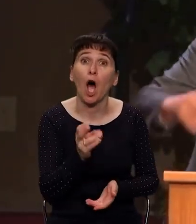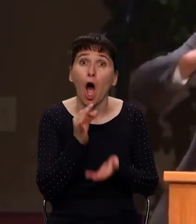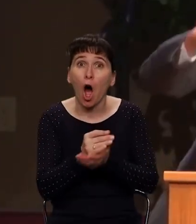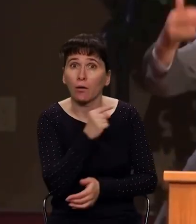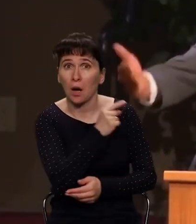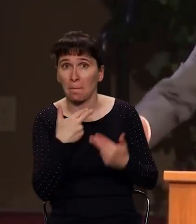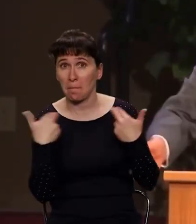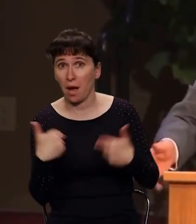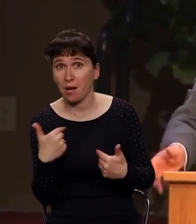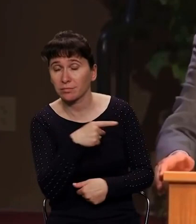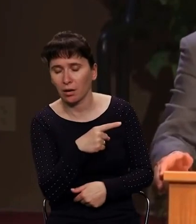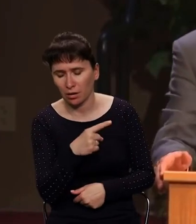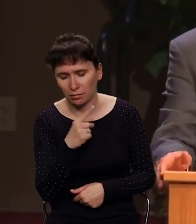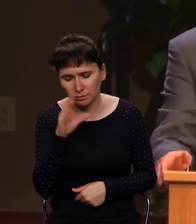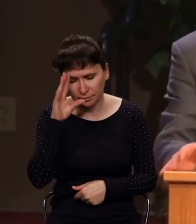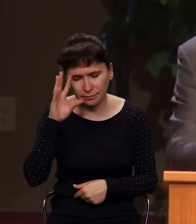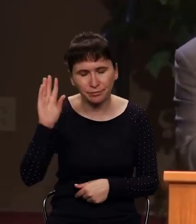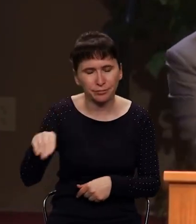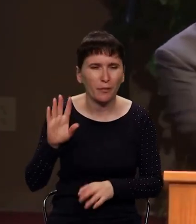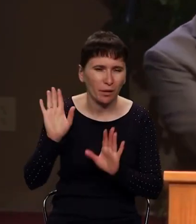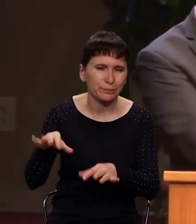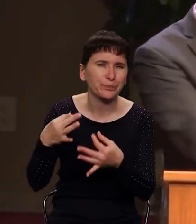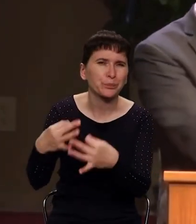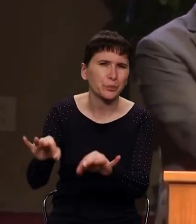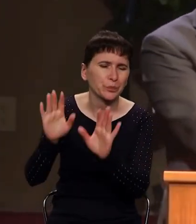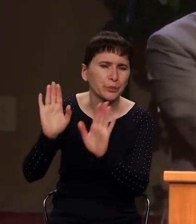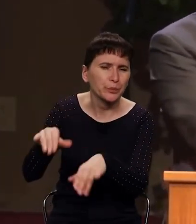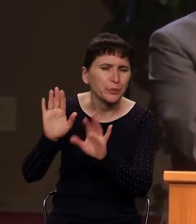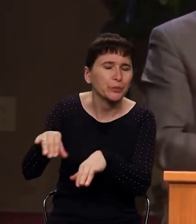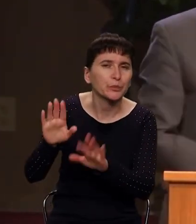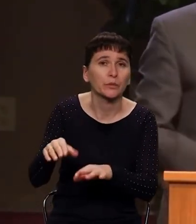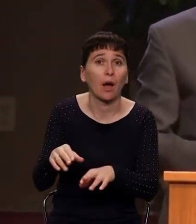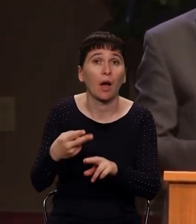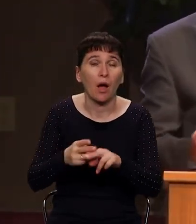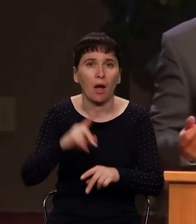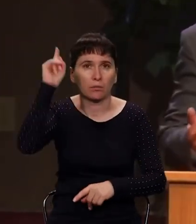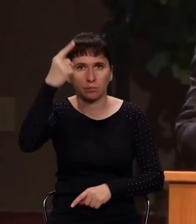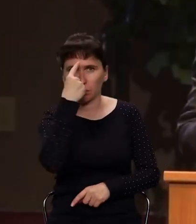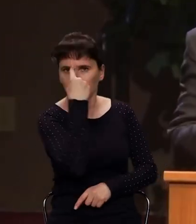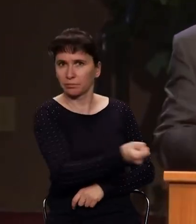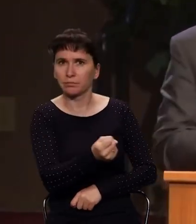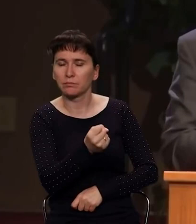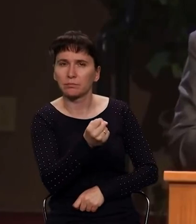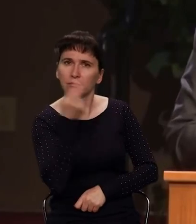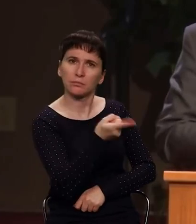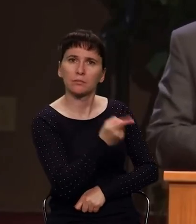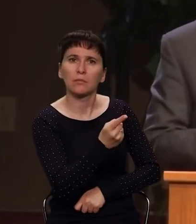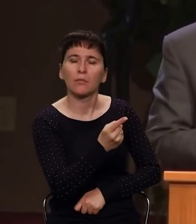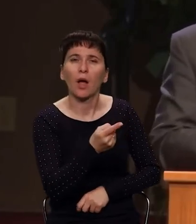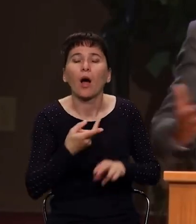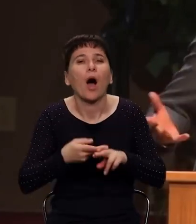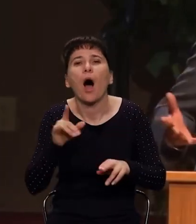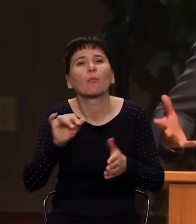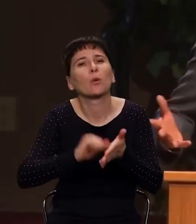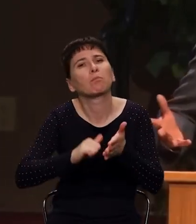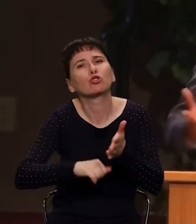он закрывал на это глаза, он снисходительно смотрел на это все. Я думаю, одна из причин может быть, потому